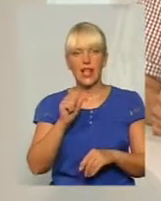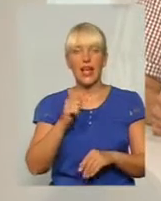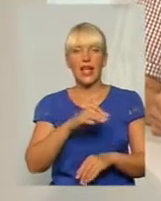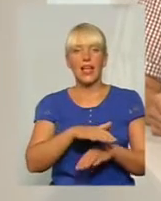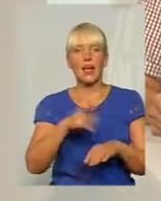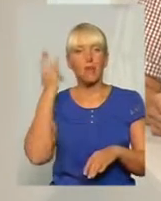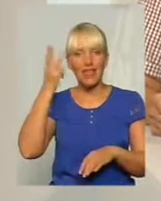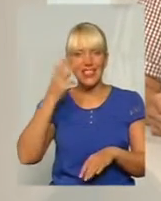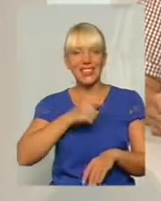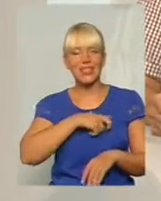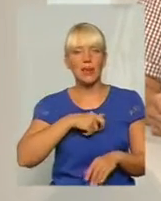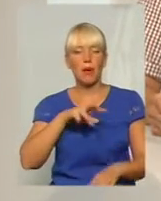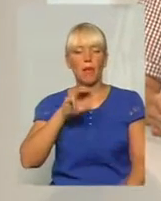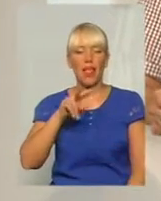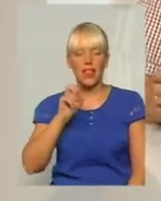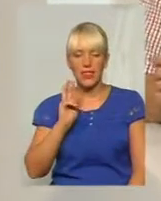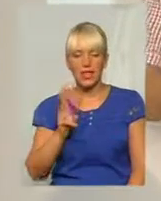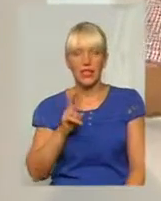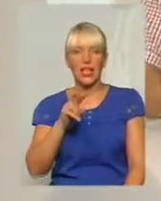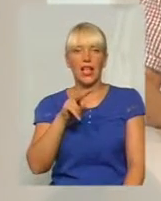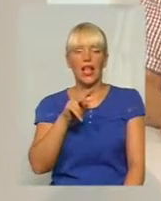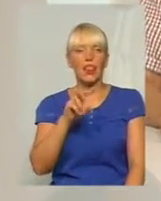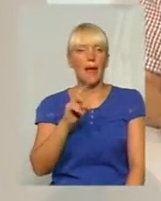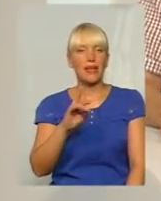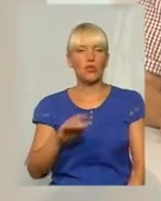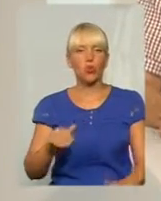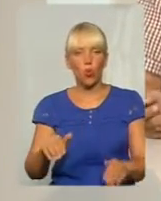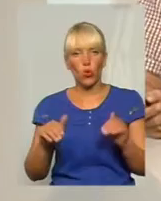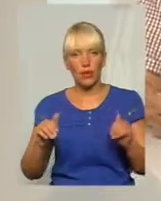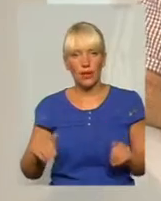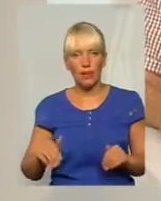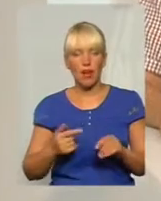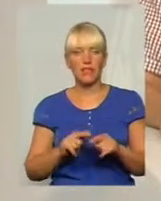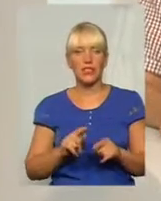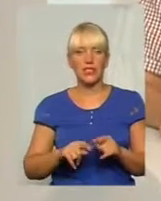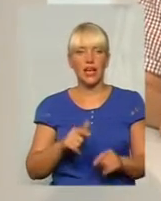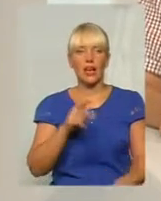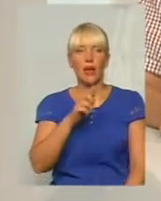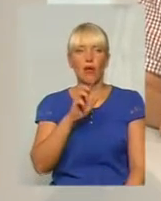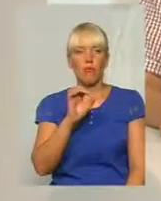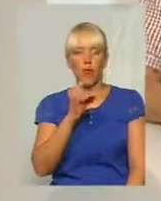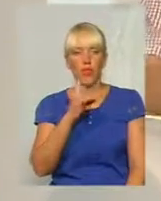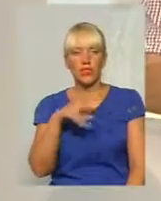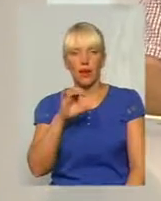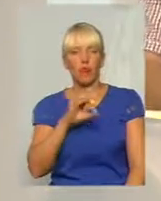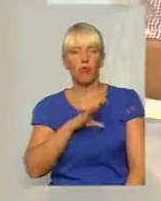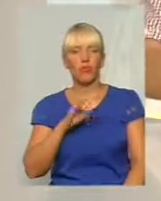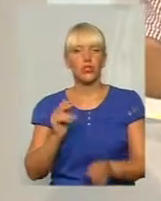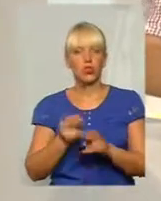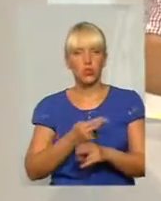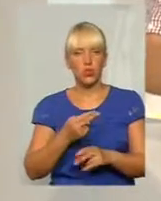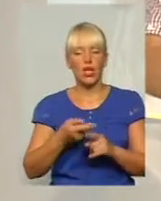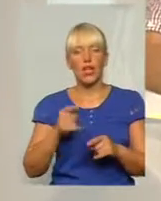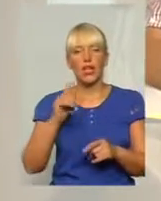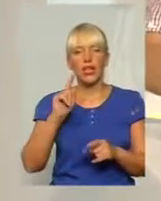Мельник, Мацолак, Сенжук. Лабазюк знову утримався. Мельниченка, Шенкович, Грега та Бондар були відсутніми. Що саме цікаве, якщо